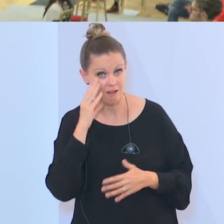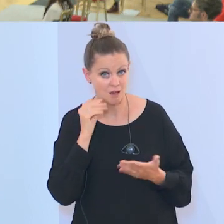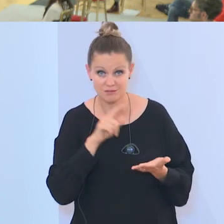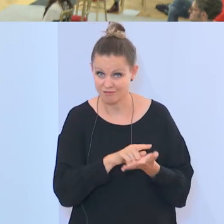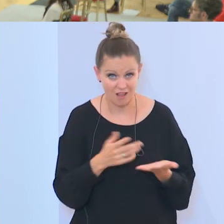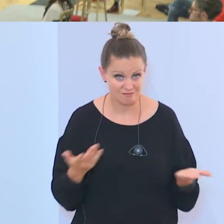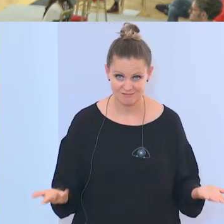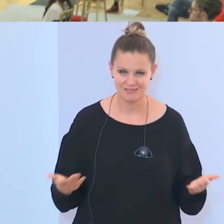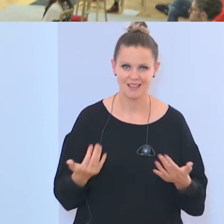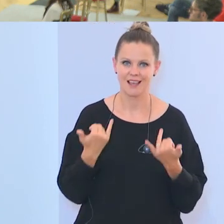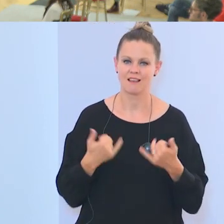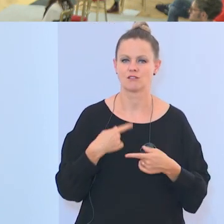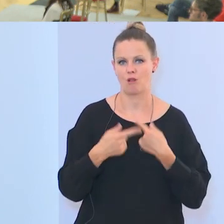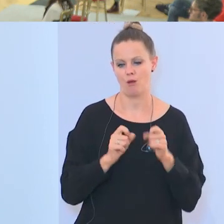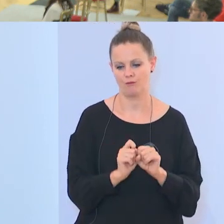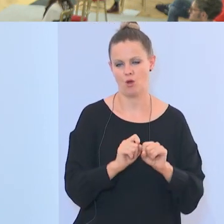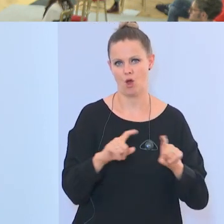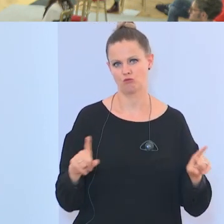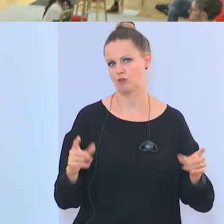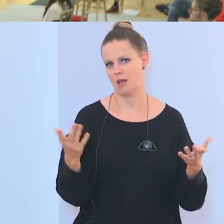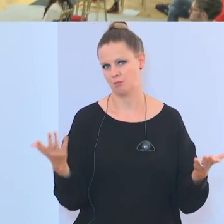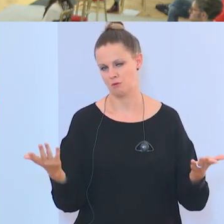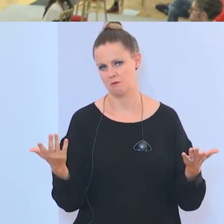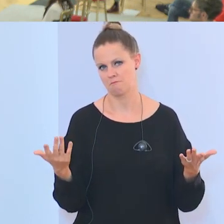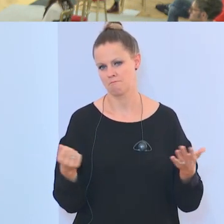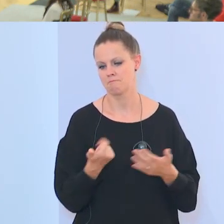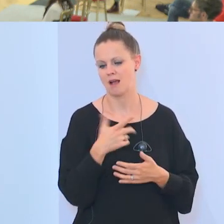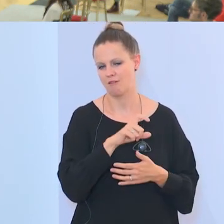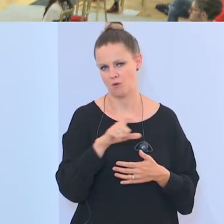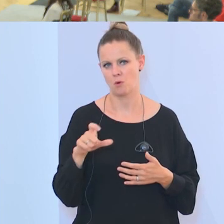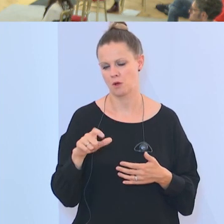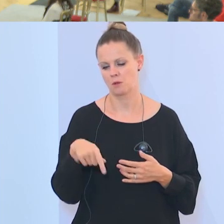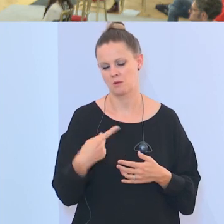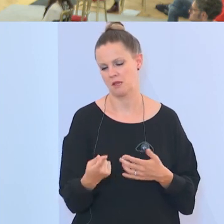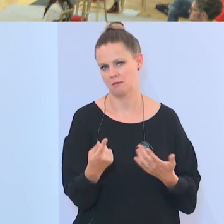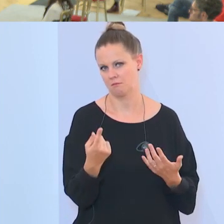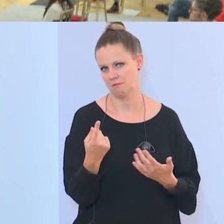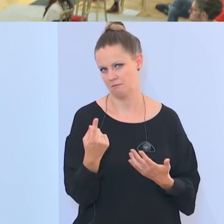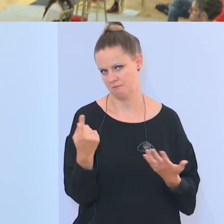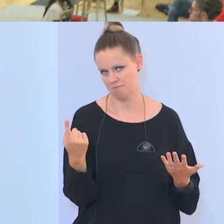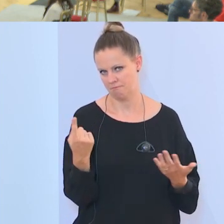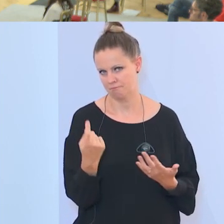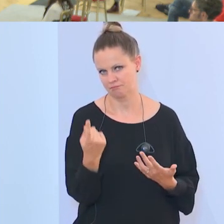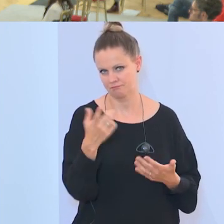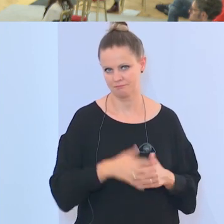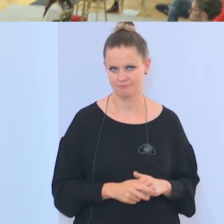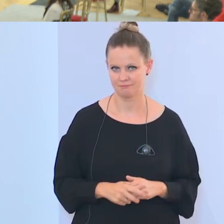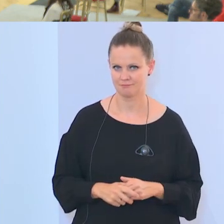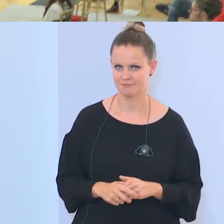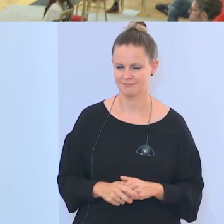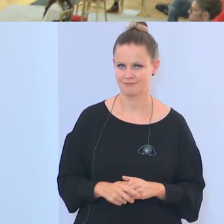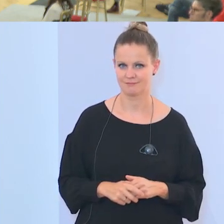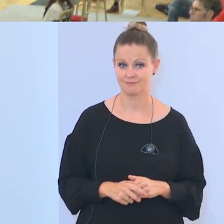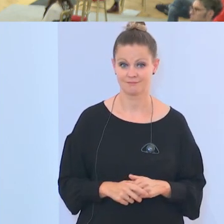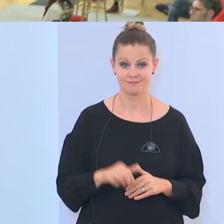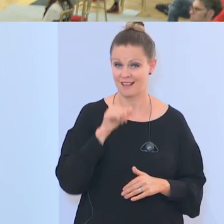Wir haben jetzt die Ausschreibung laufen und das geht wenige Wochen und dann wird das starten. Wenn